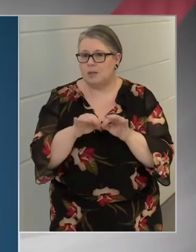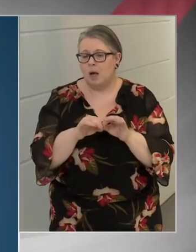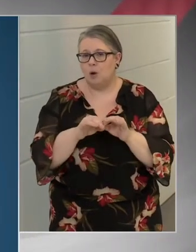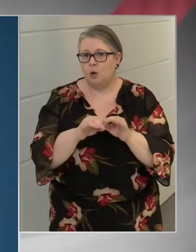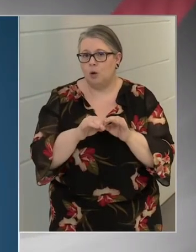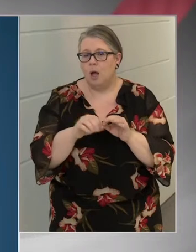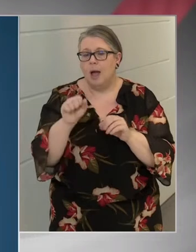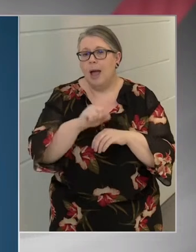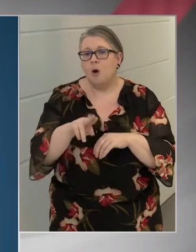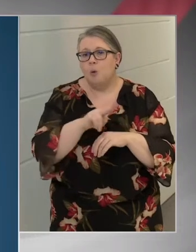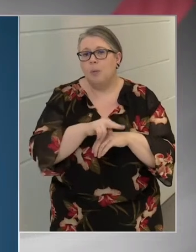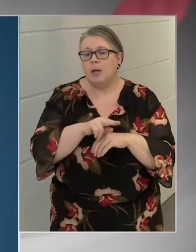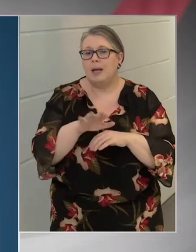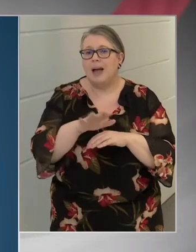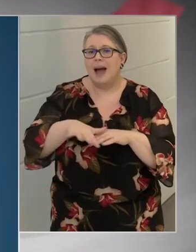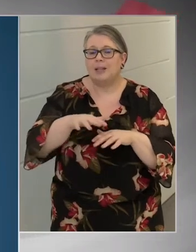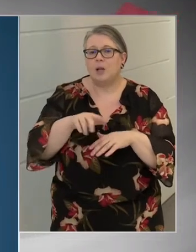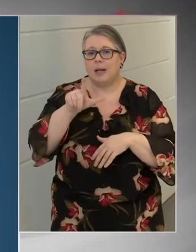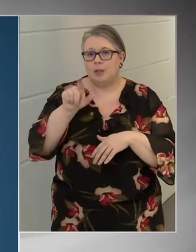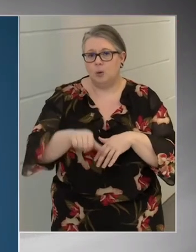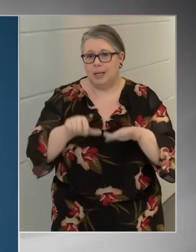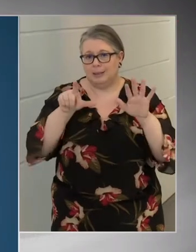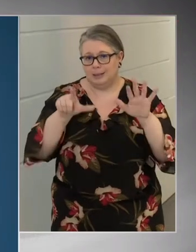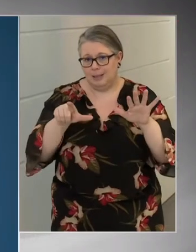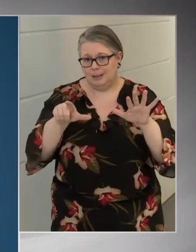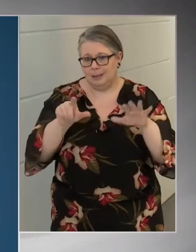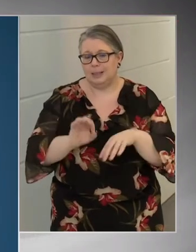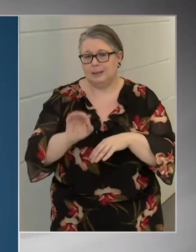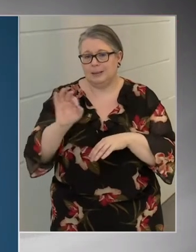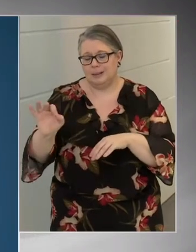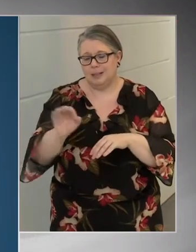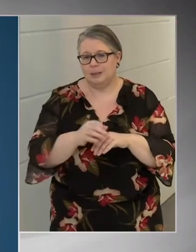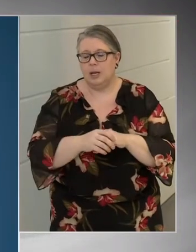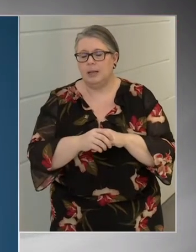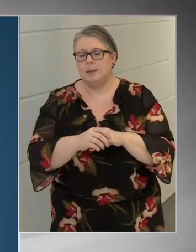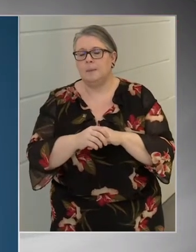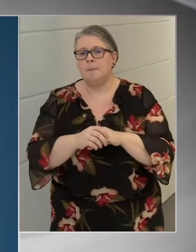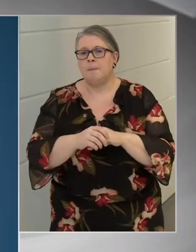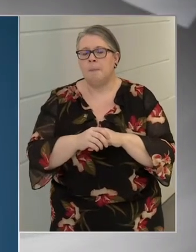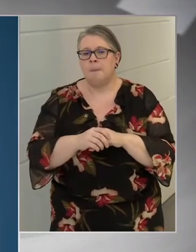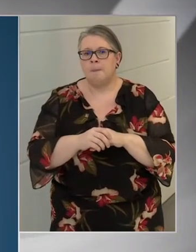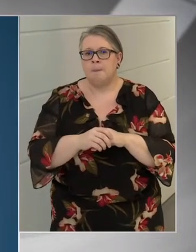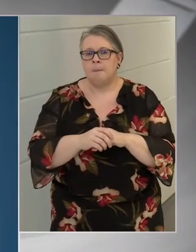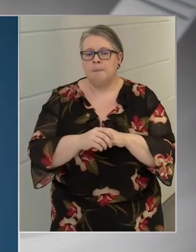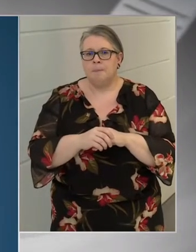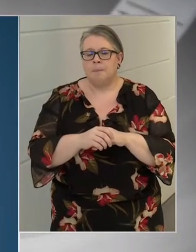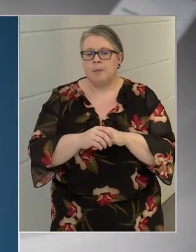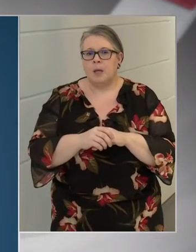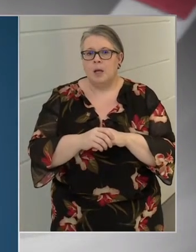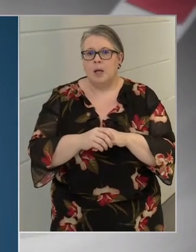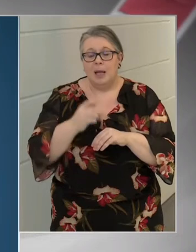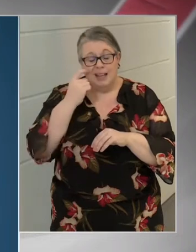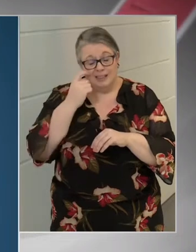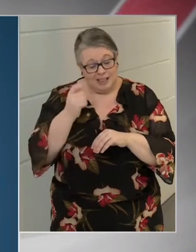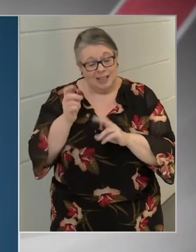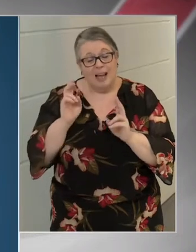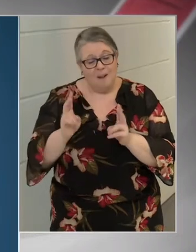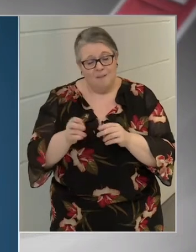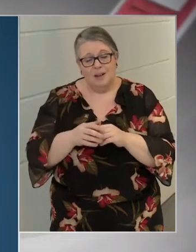európai átlag a mai napon 2,7%. Vegyük észre,